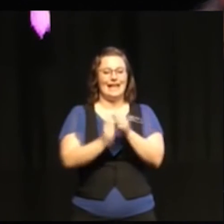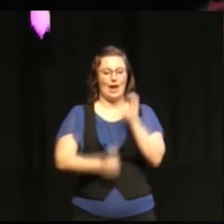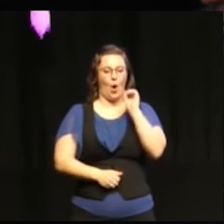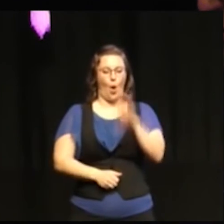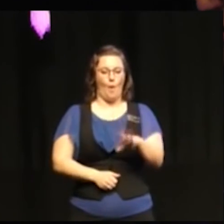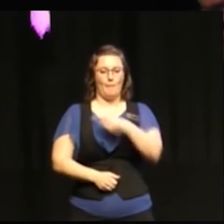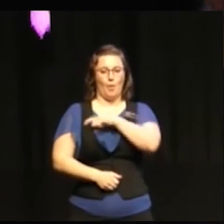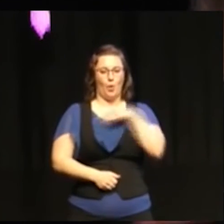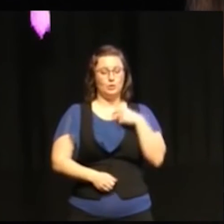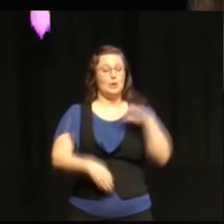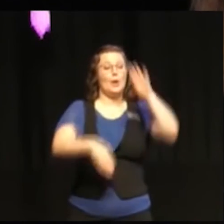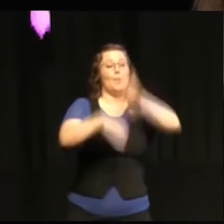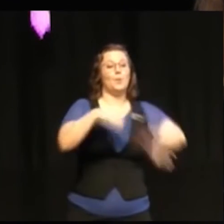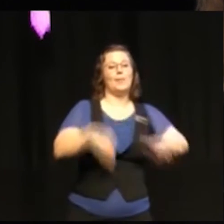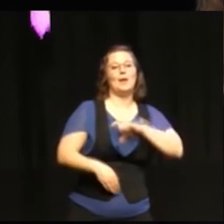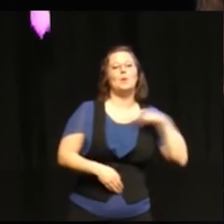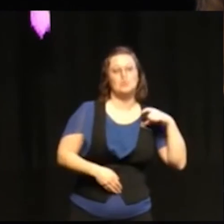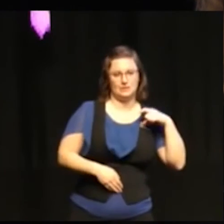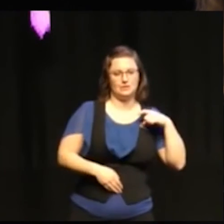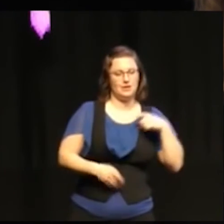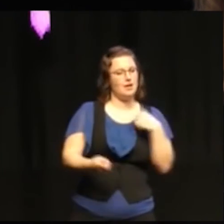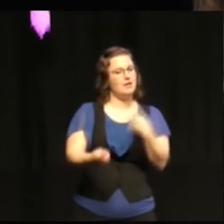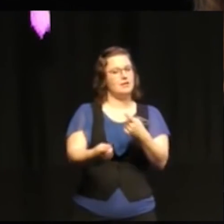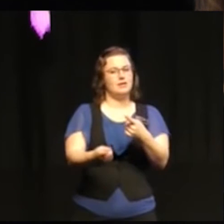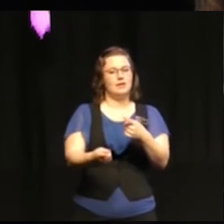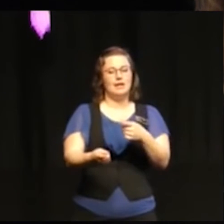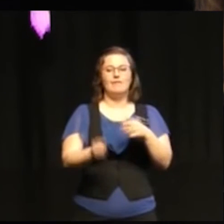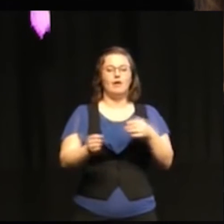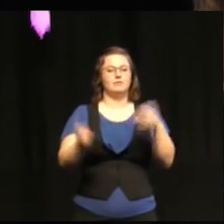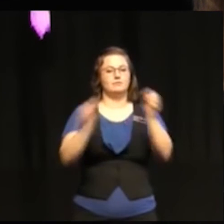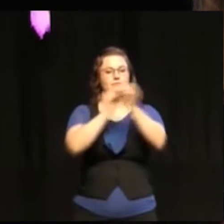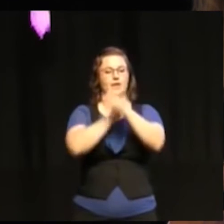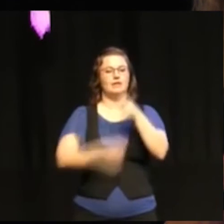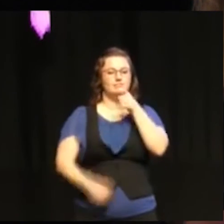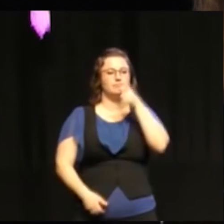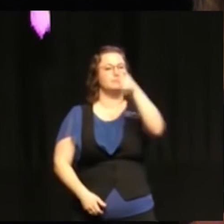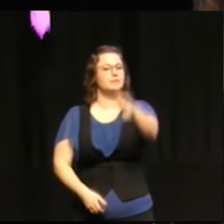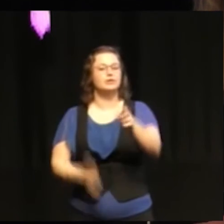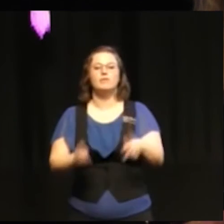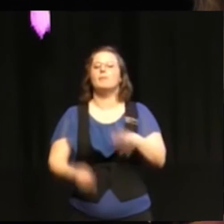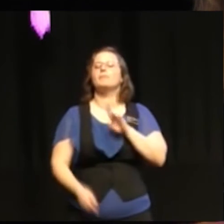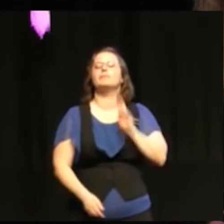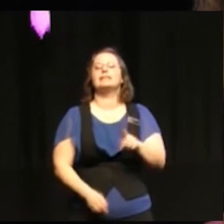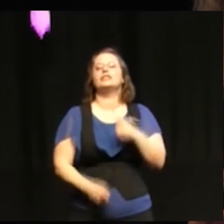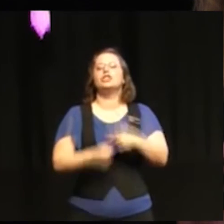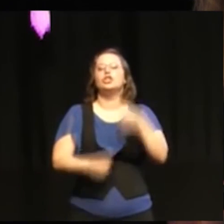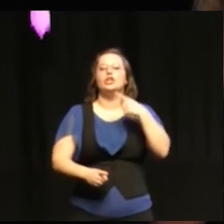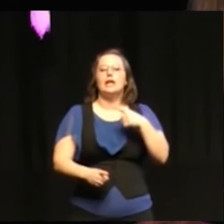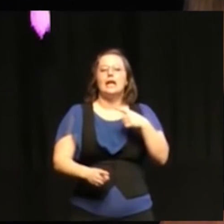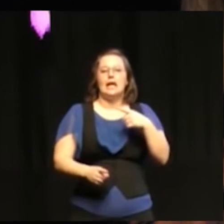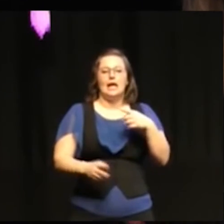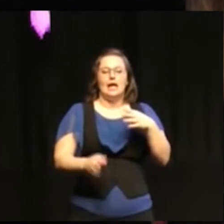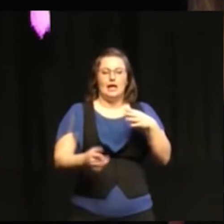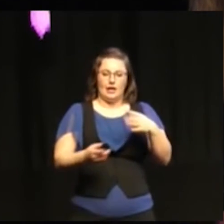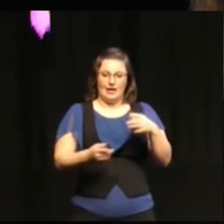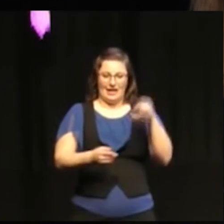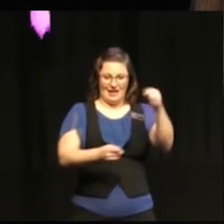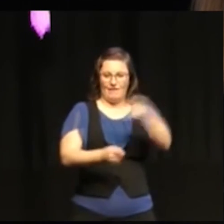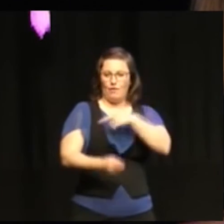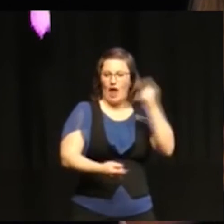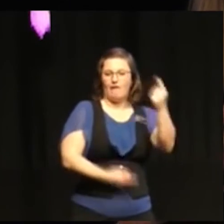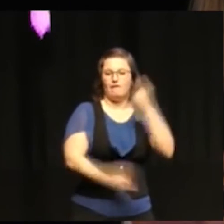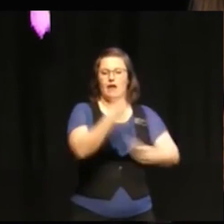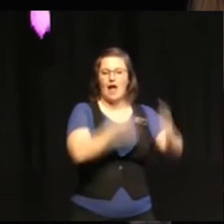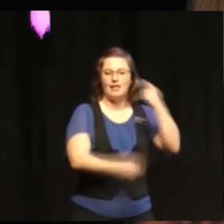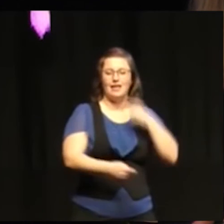utan oss är en indivis som var väldigt tydlig i de här förhandlingarna att man